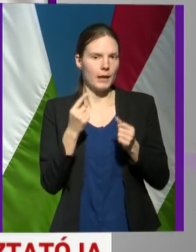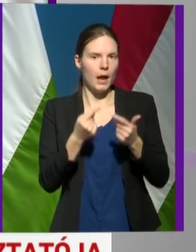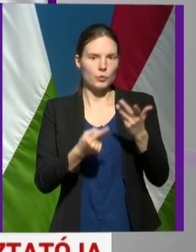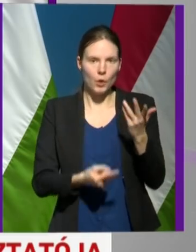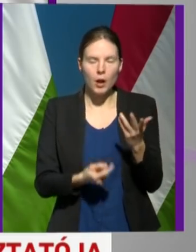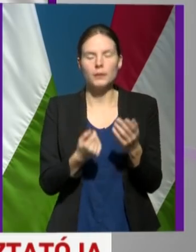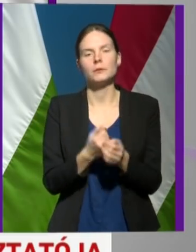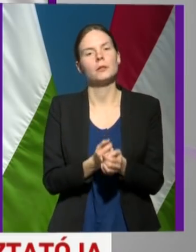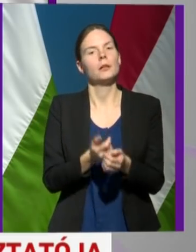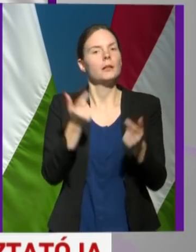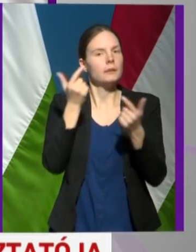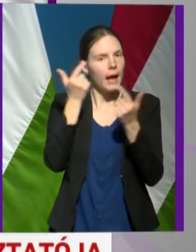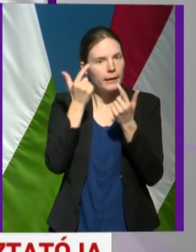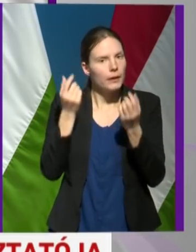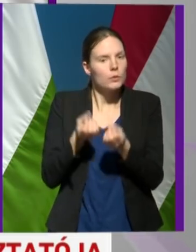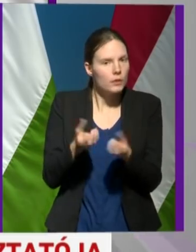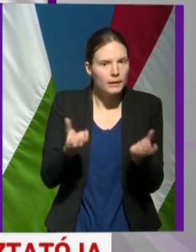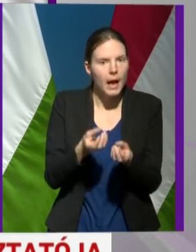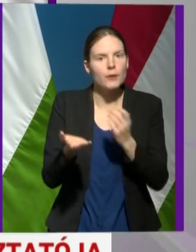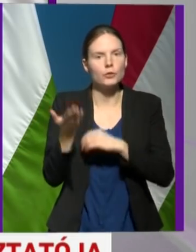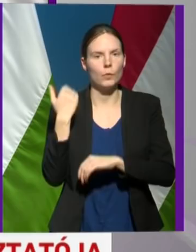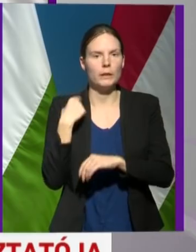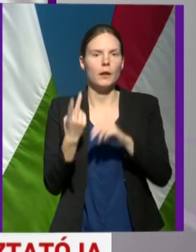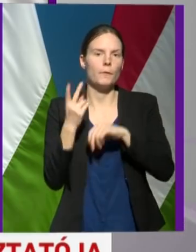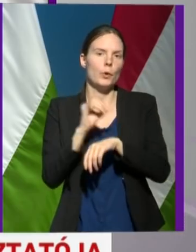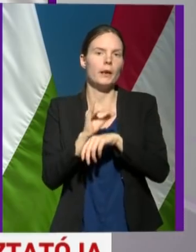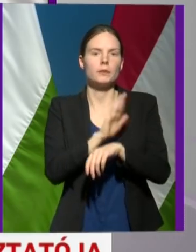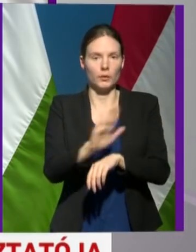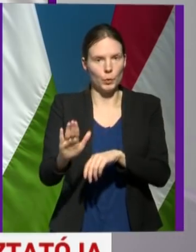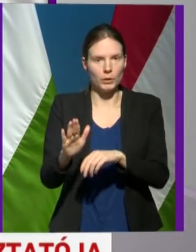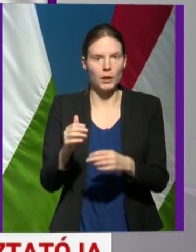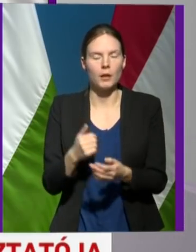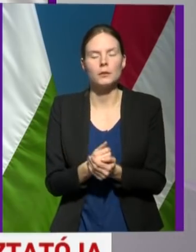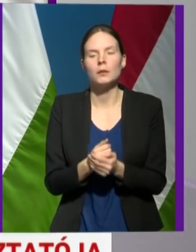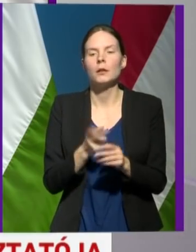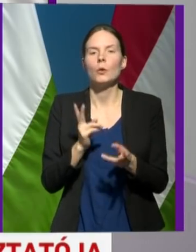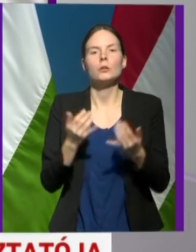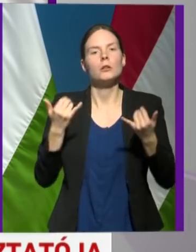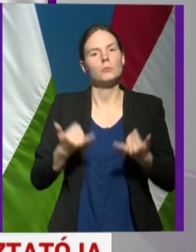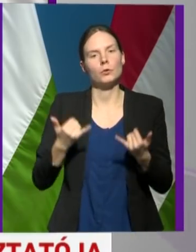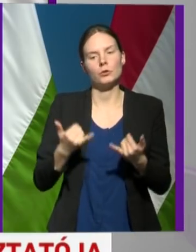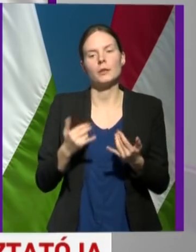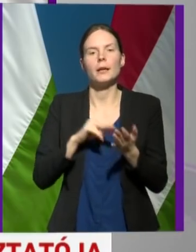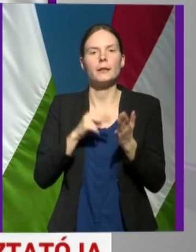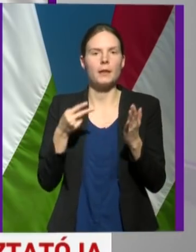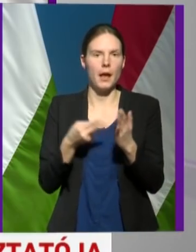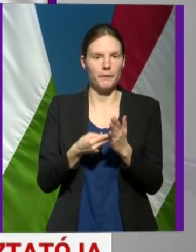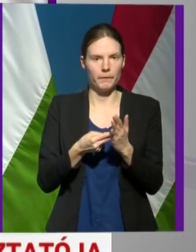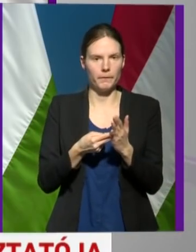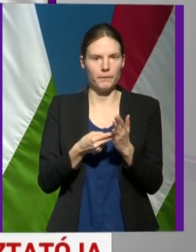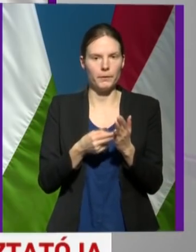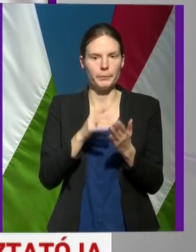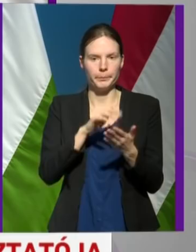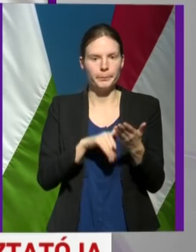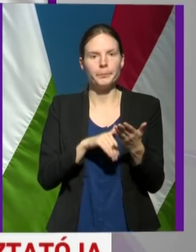és tájékoztatást adtunk a főigazgatóknak arról, hogy a jelenlegi tervek szerint milyen